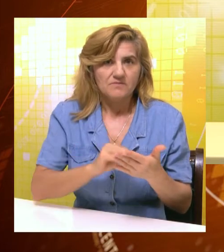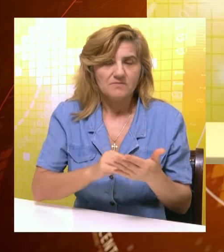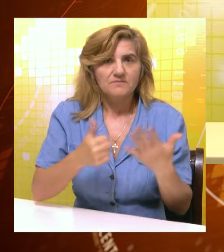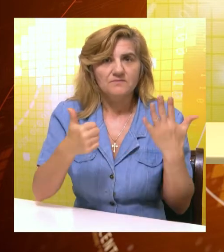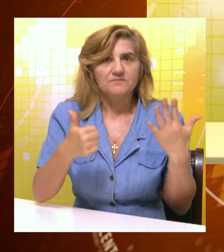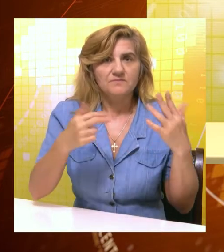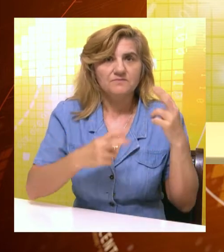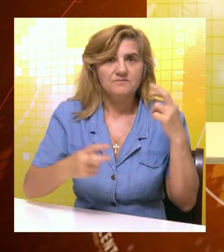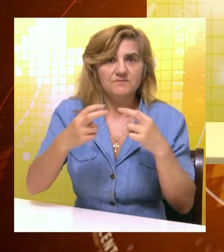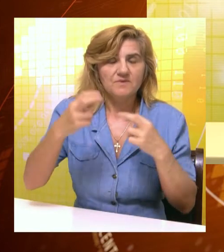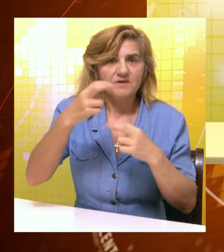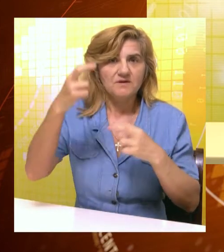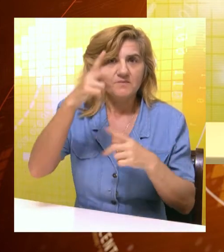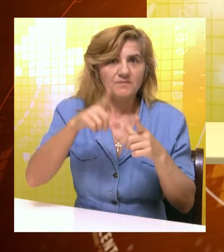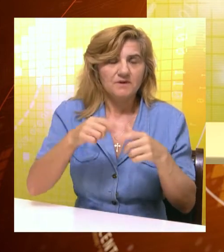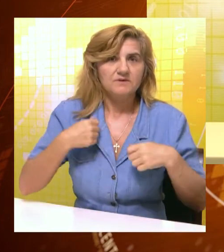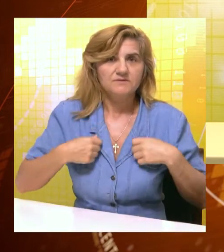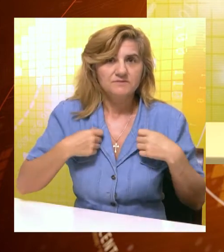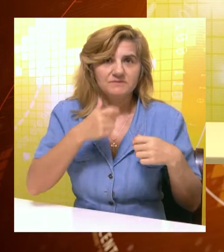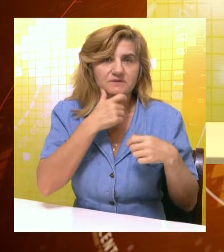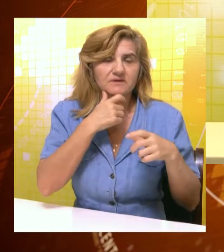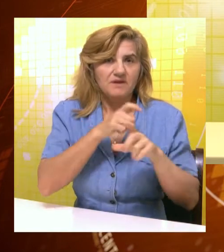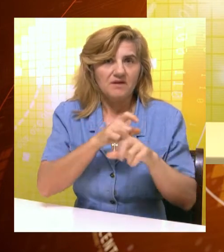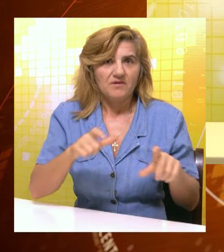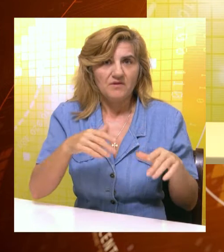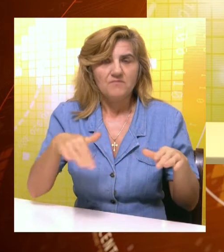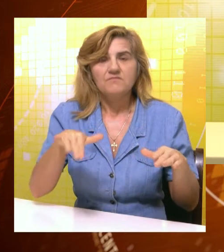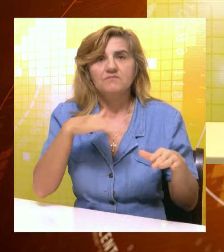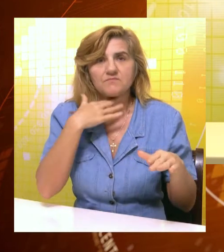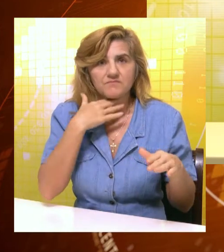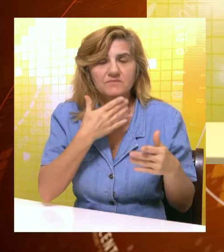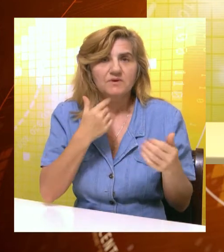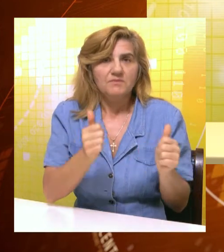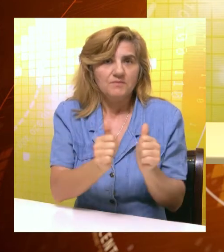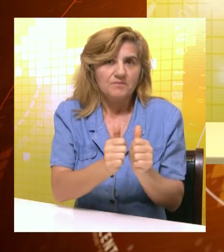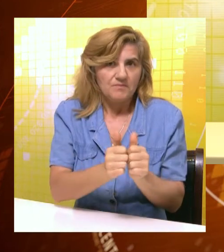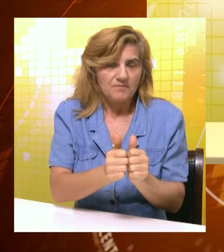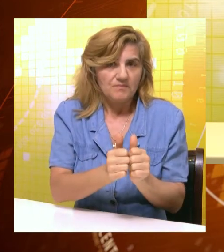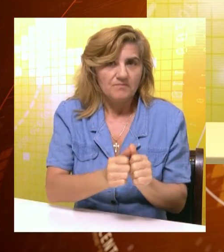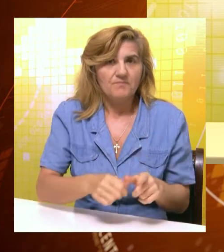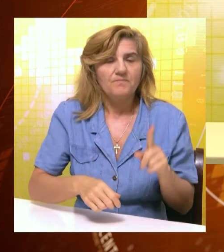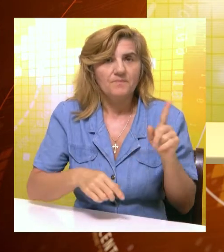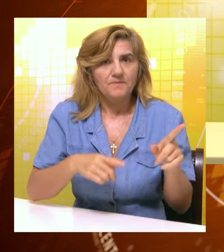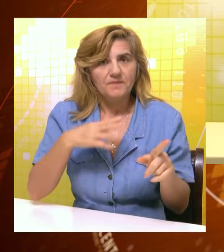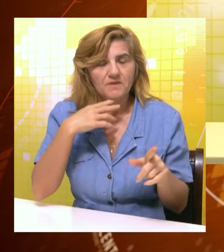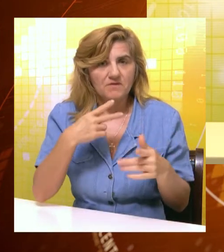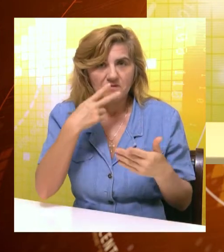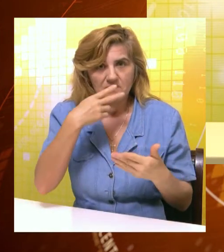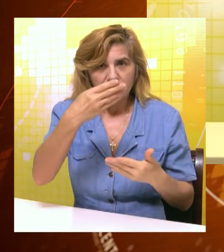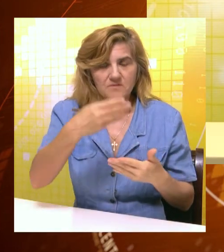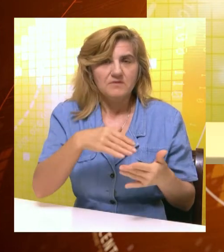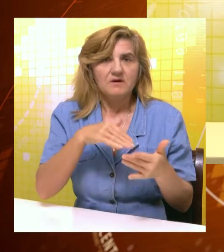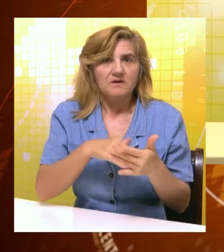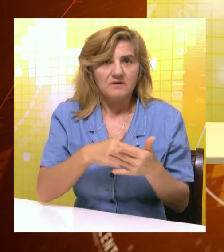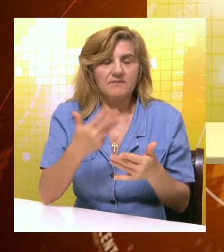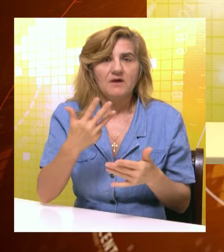šestog sprata Gerontološkog centra Subotica je na maksimumu, izjavila je organizatorka pravnog poslovanja Slavica Kujundžić. U planu je